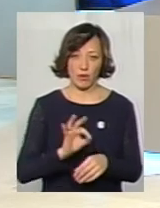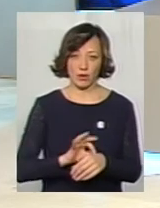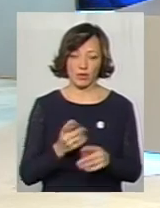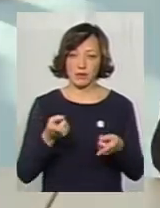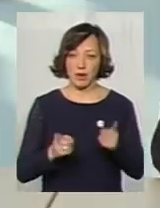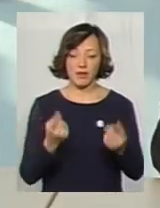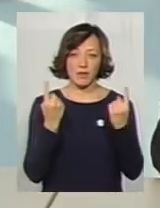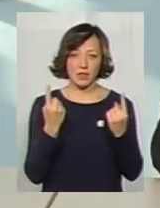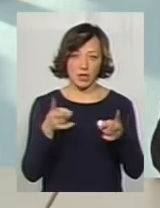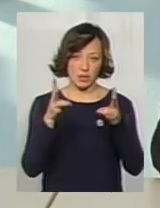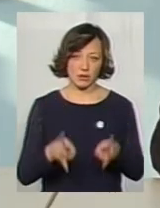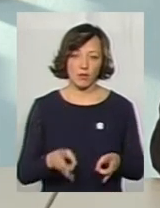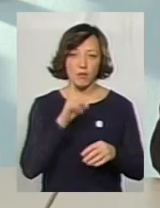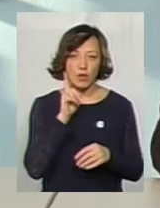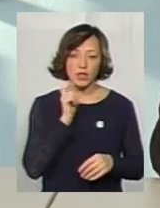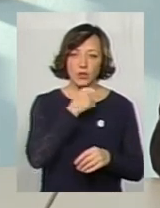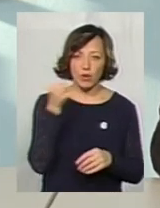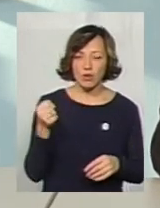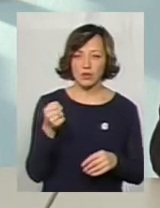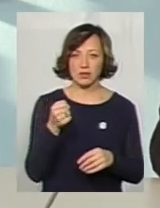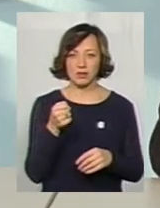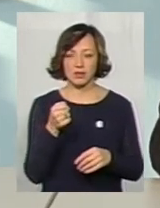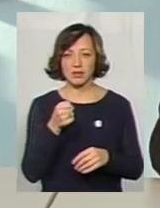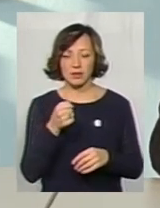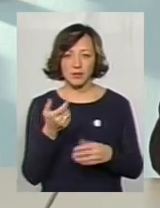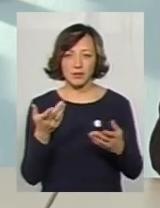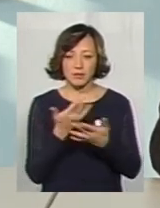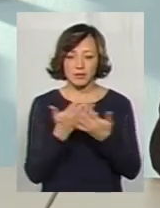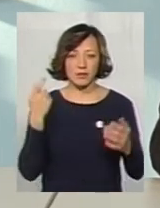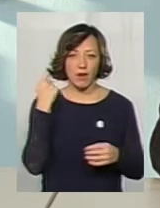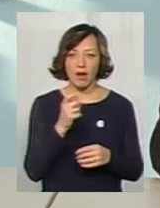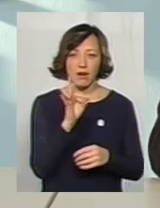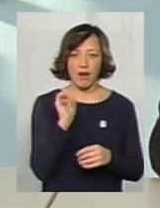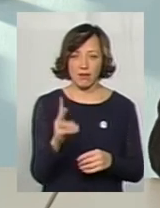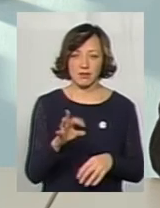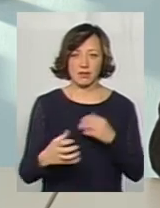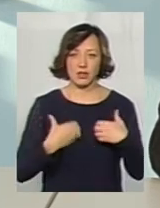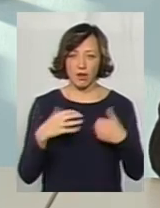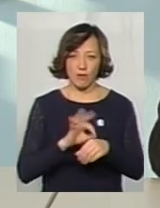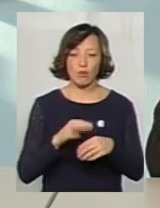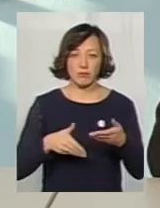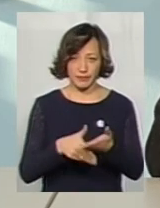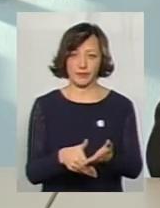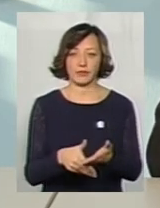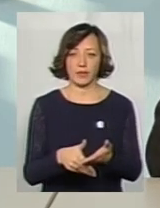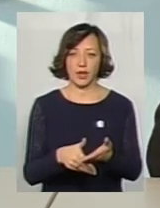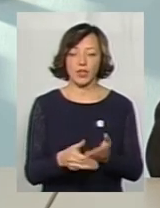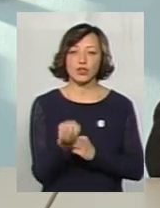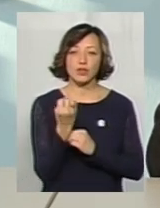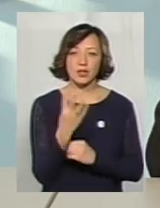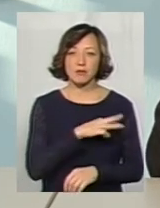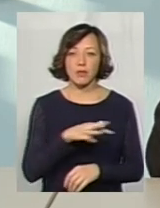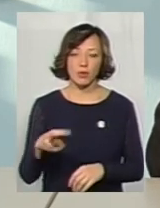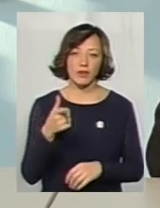Це, насправді, величезна катастрофа. Молоді, дорослі, старші люди. Онко – це страшна хвороба, і ми їм допомагаємо. Ми майже 14